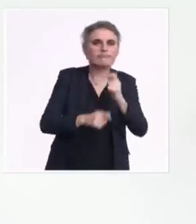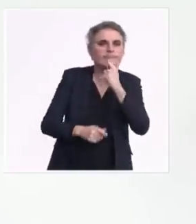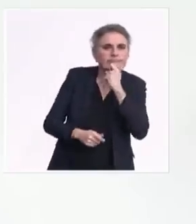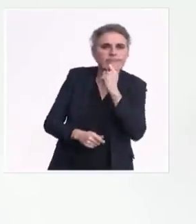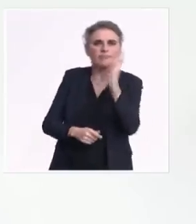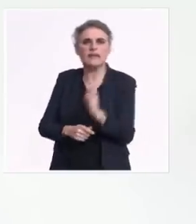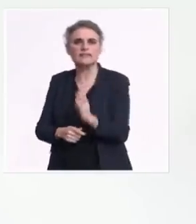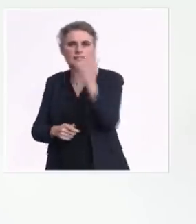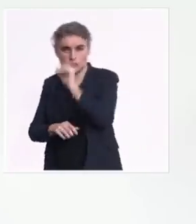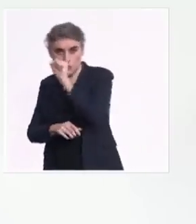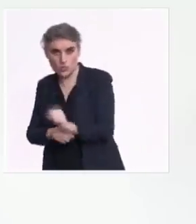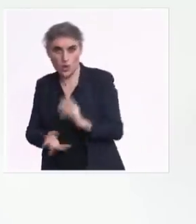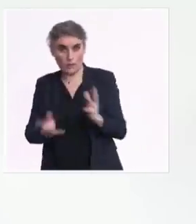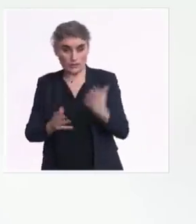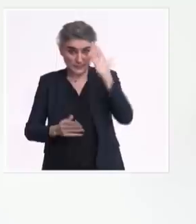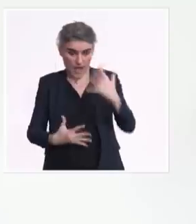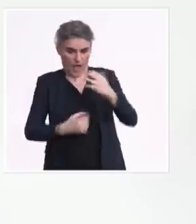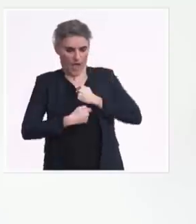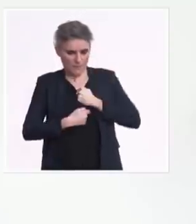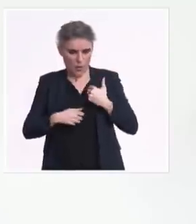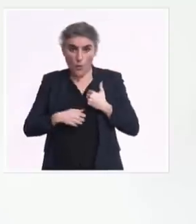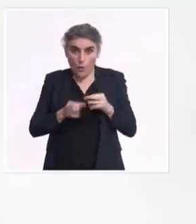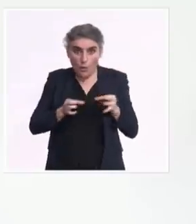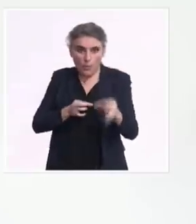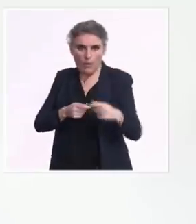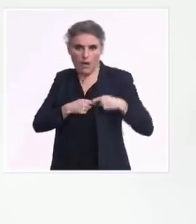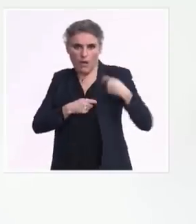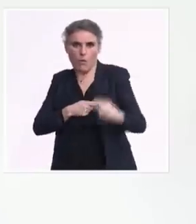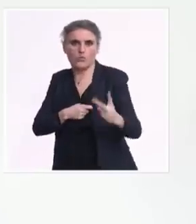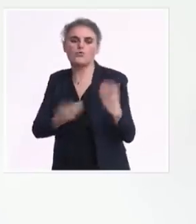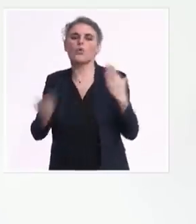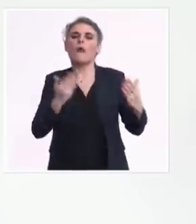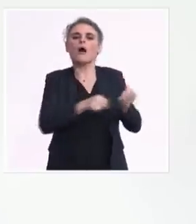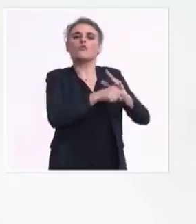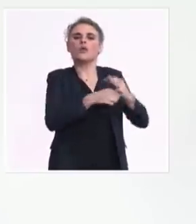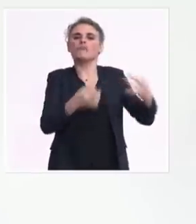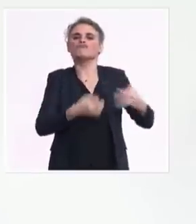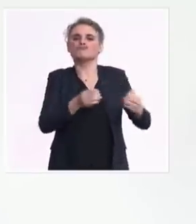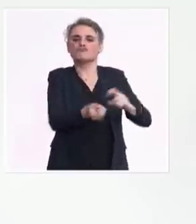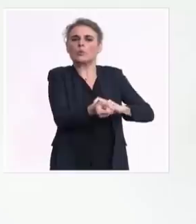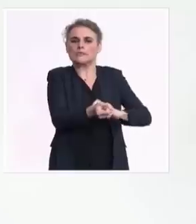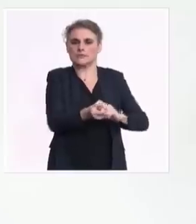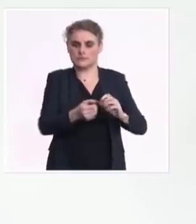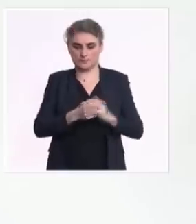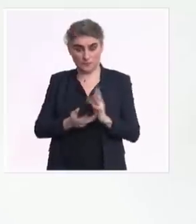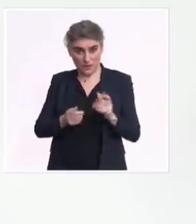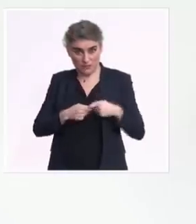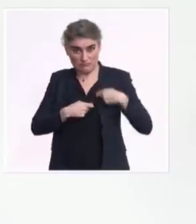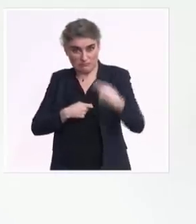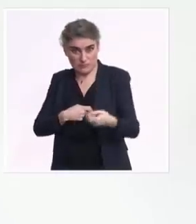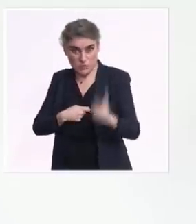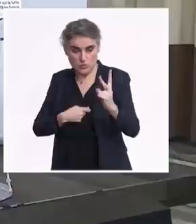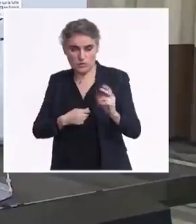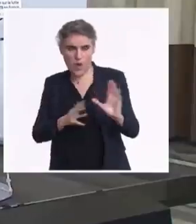durée de contagiosité plus importante que celle du Covid-19 classique qui circulait jusqu'alors dans le pays. Sans attendre la